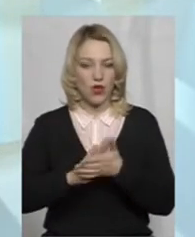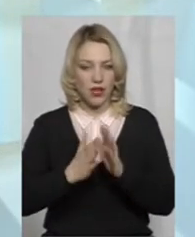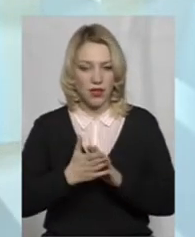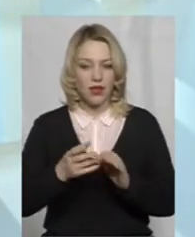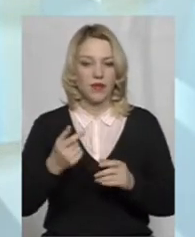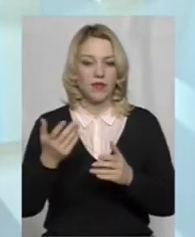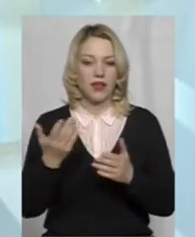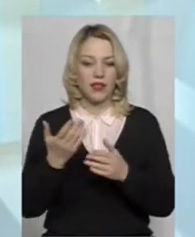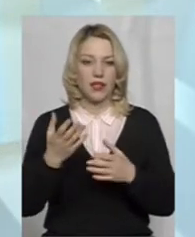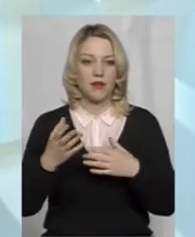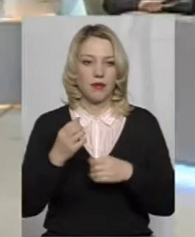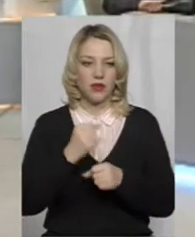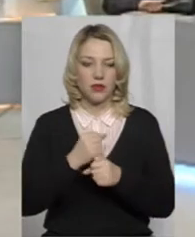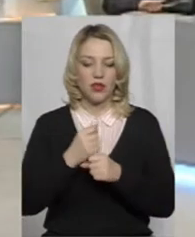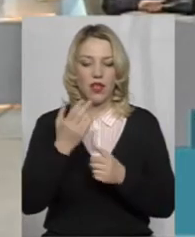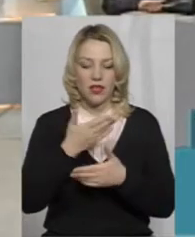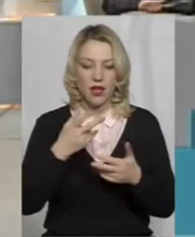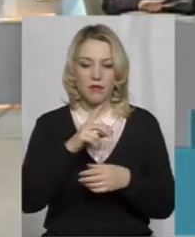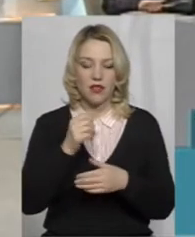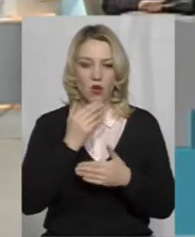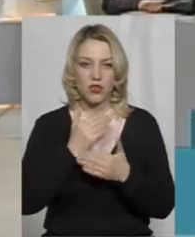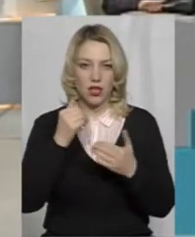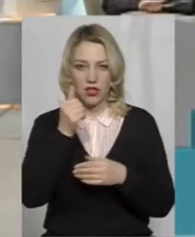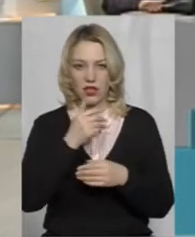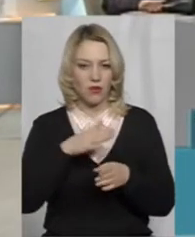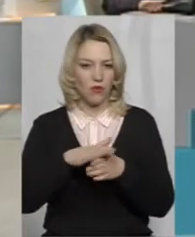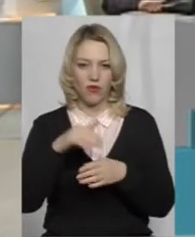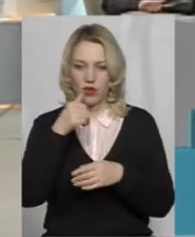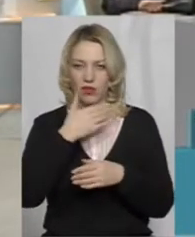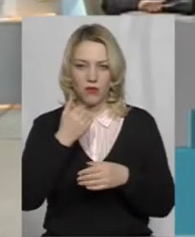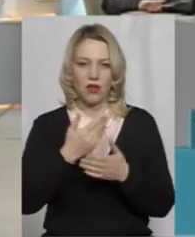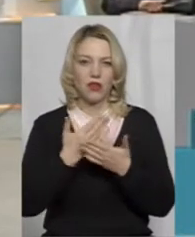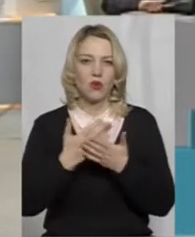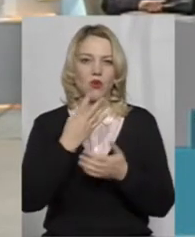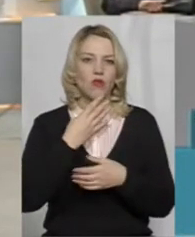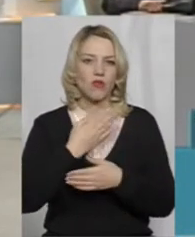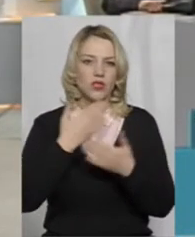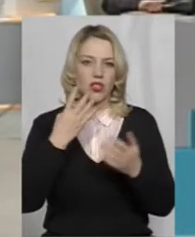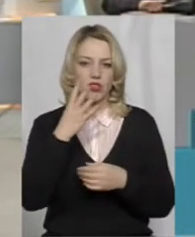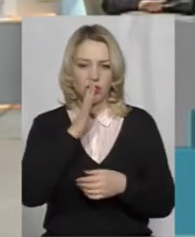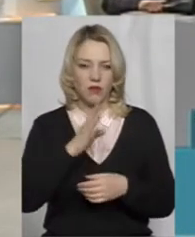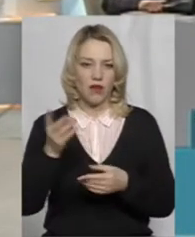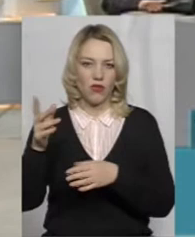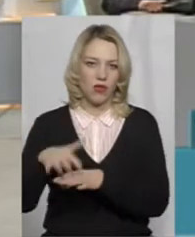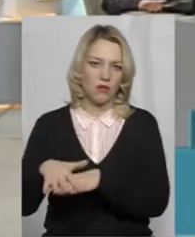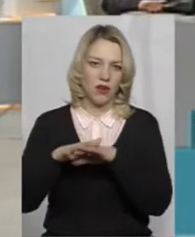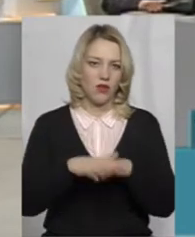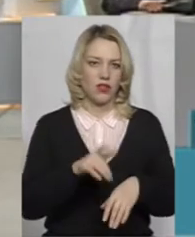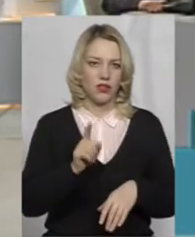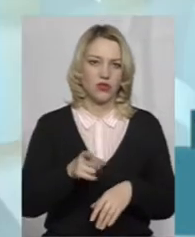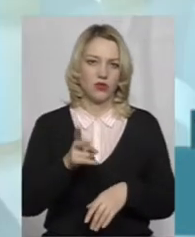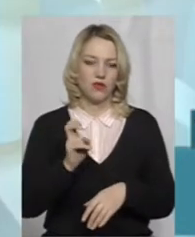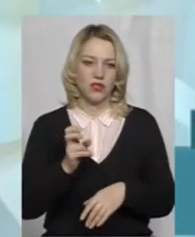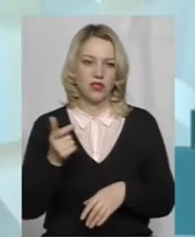нам за останній рік, ну вони неповний рік працювали, десь останні 4 місяці, вони нам перерахували 1200